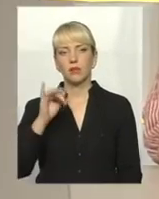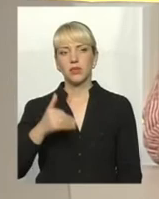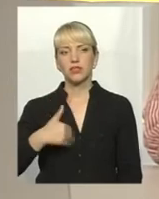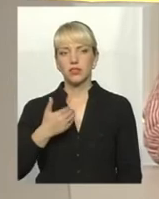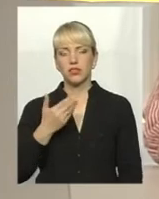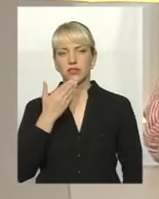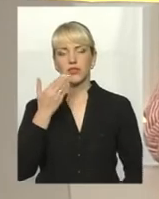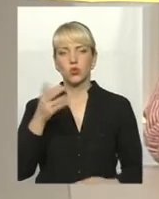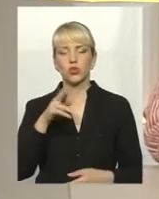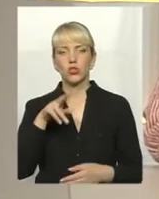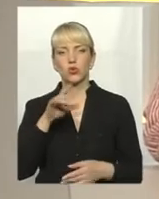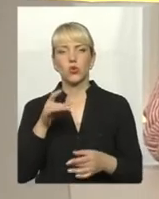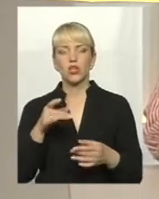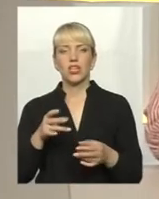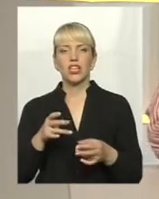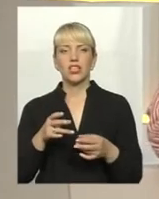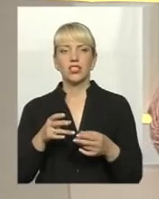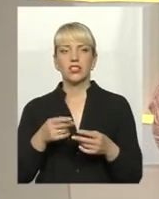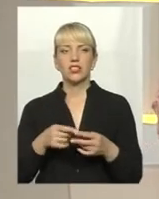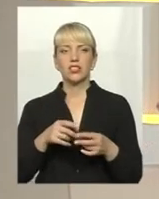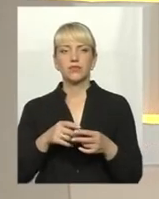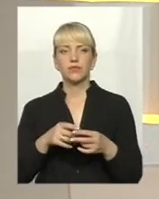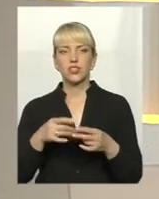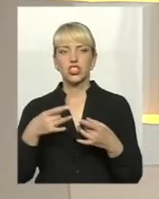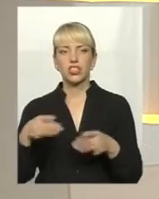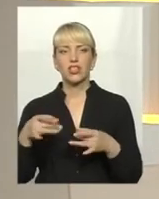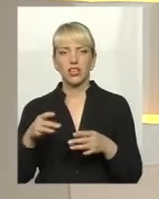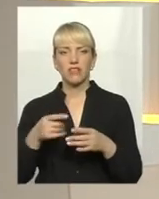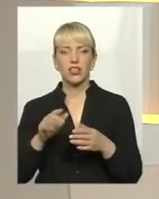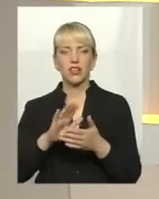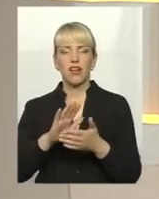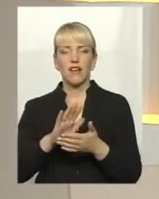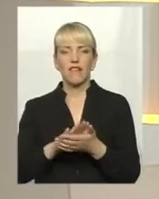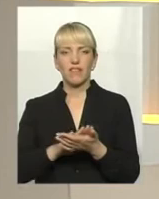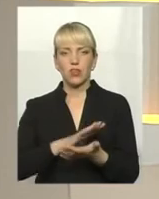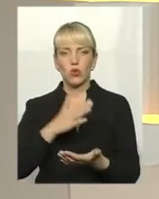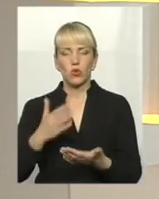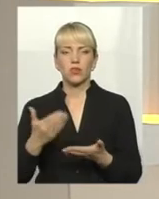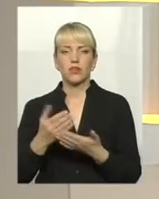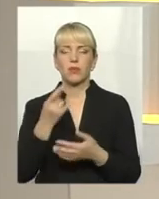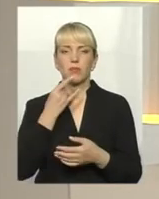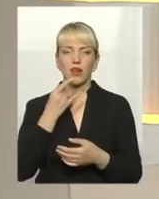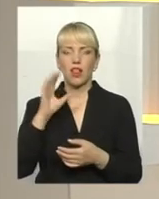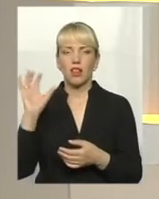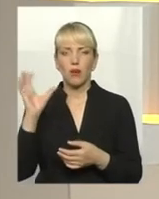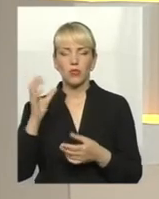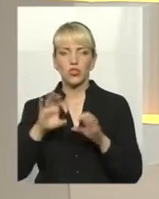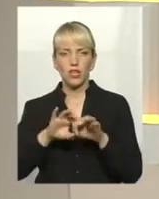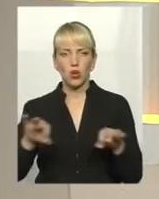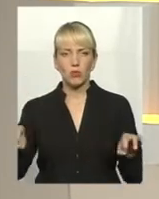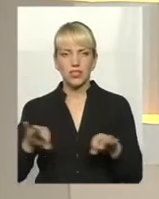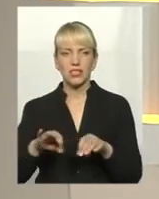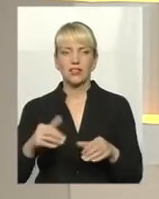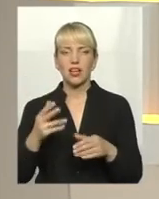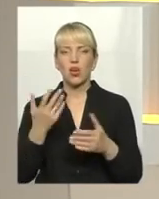до шкідливих відходів. От зараз будь-яка людина, в неї там лишились лампи, батарейки, от вона їх зараз хоче десь